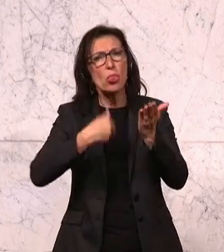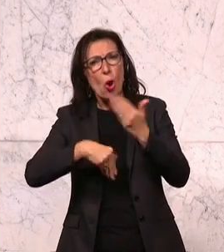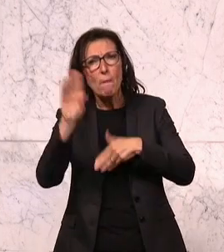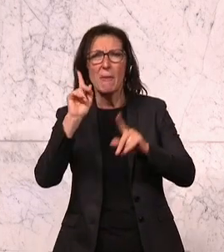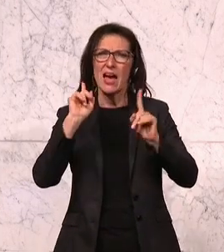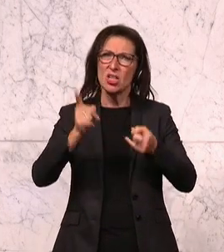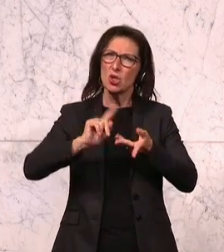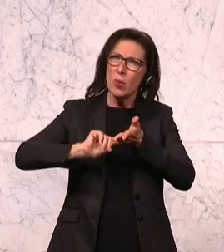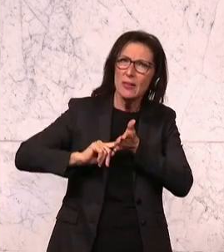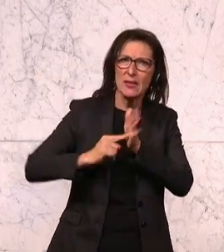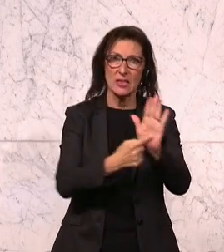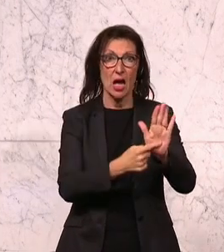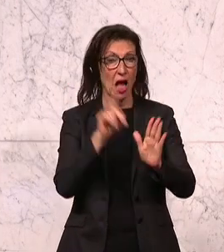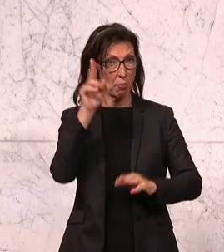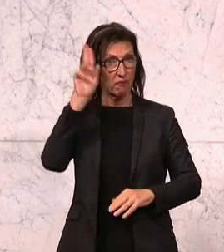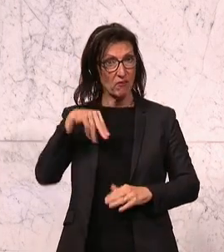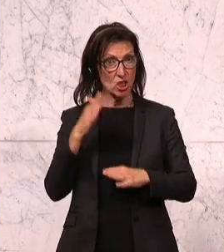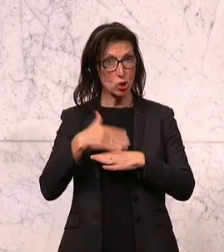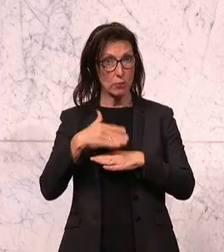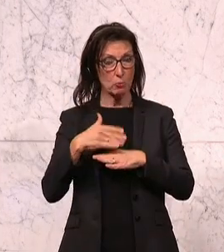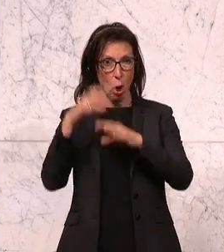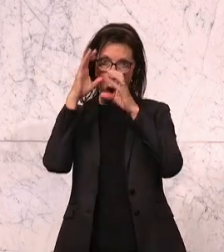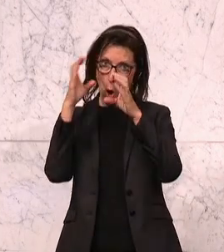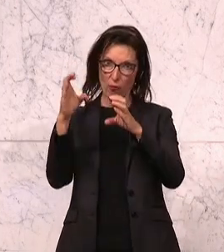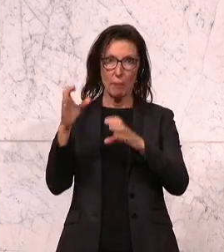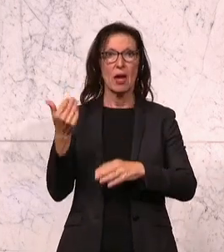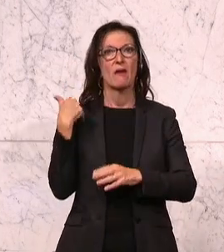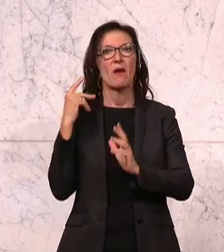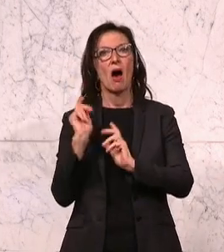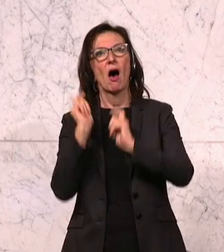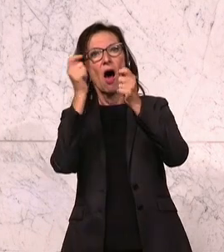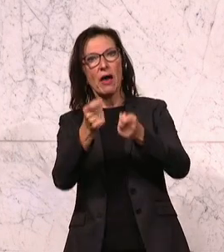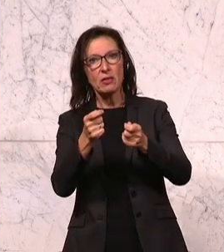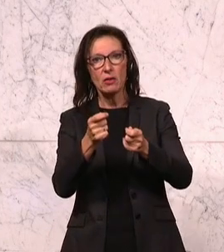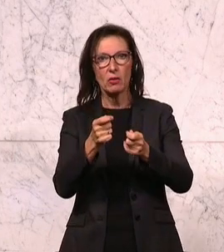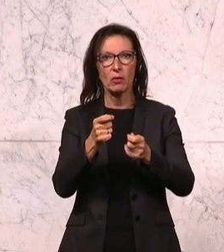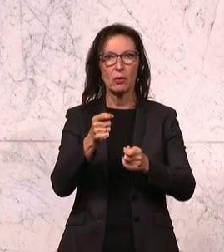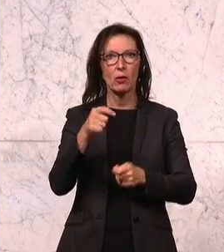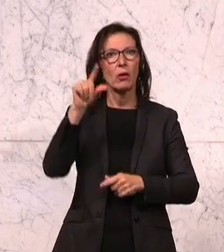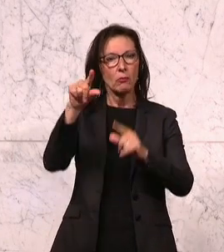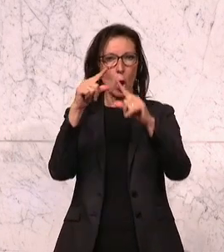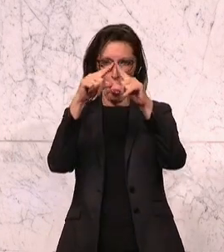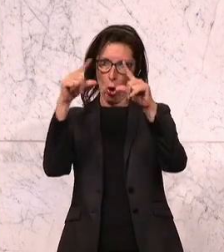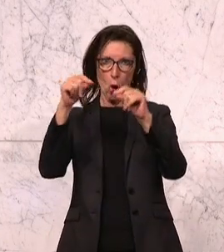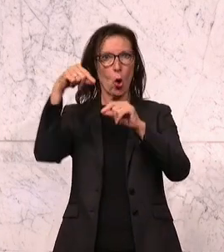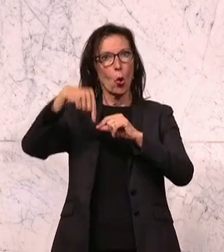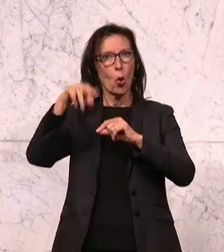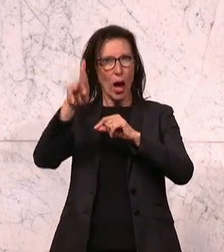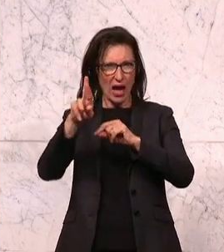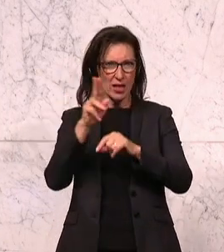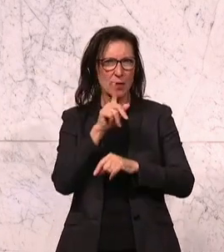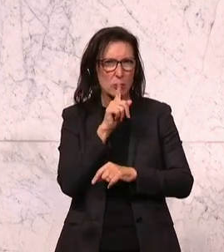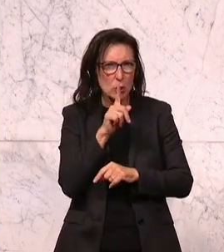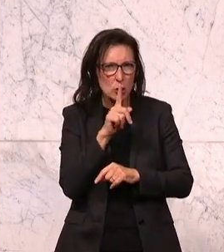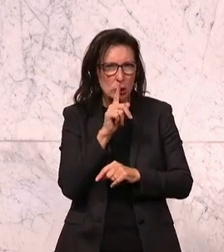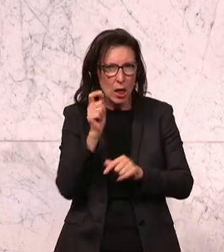Aber in Wien zum Beispiel hat die ÖVP einen Antrag gestellt, dass der QR-Code des DEC 112, des stillen Notrufs,